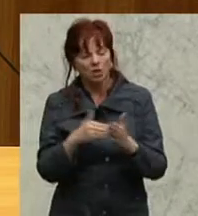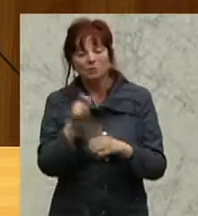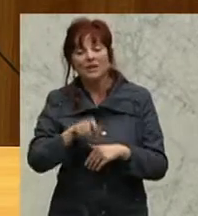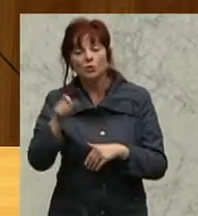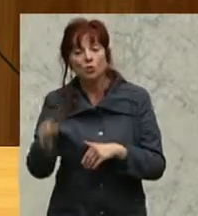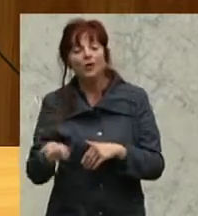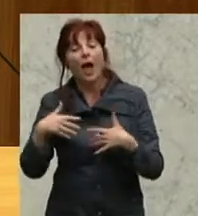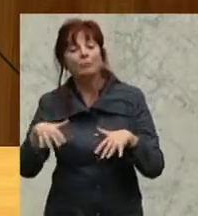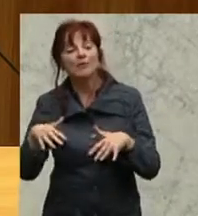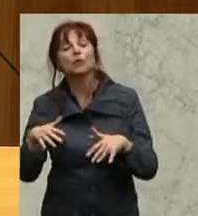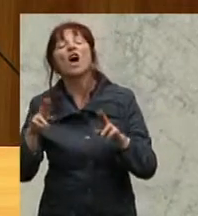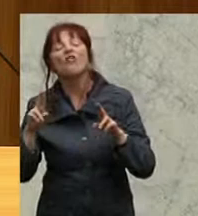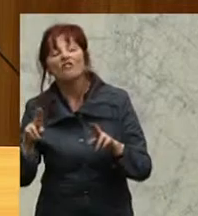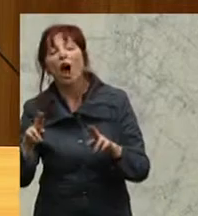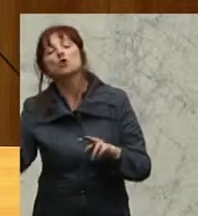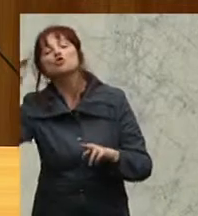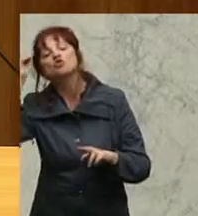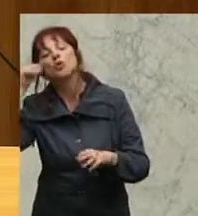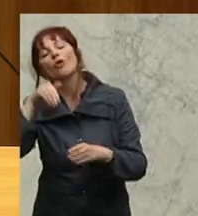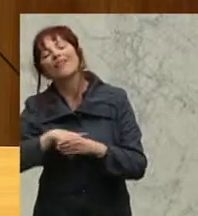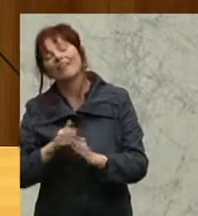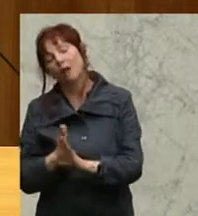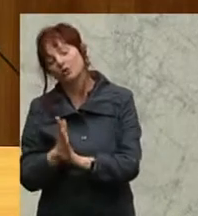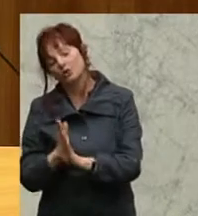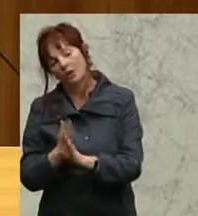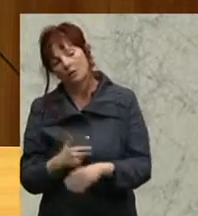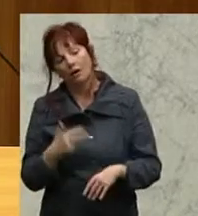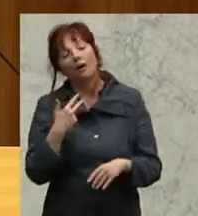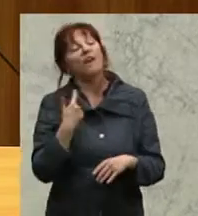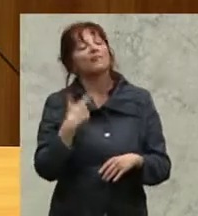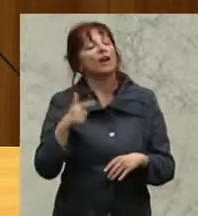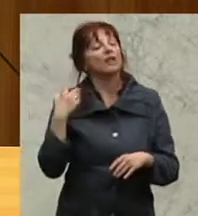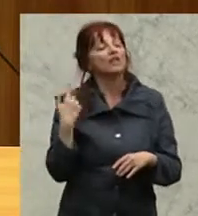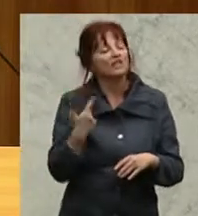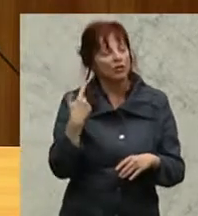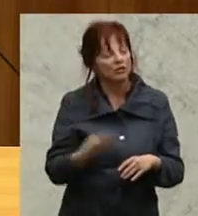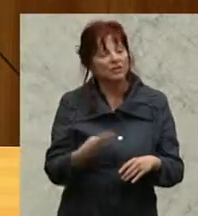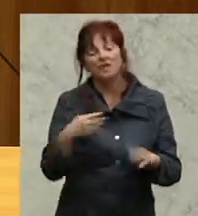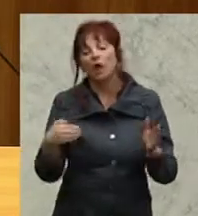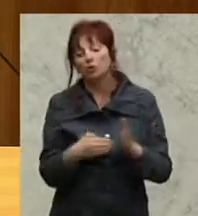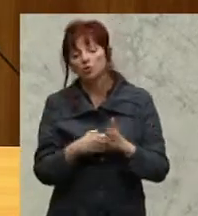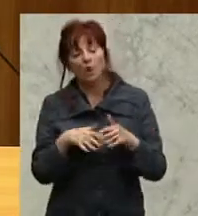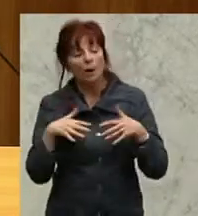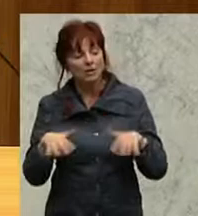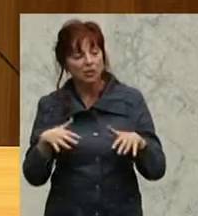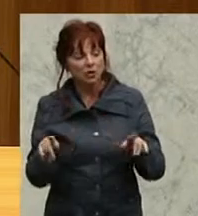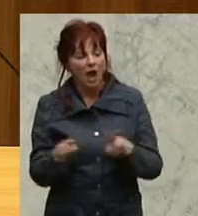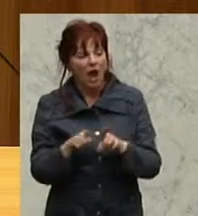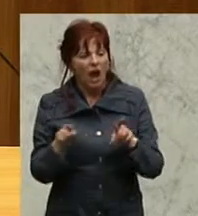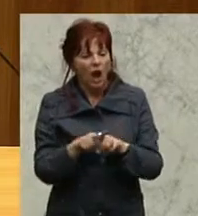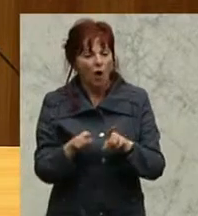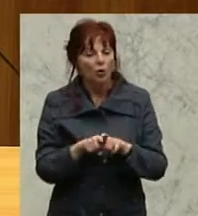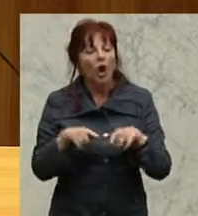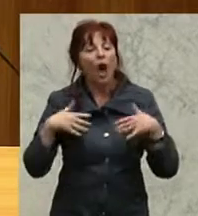242.242 Arbeitslose. Und das Interessante ist, dass auch eine steigende Arbeitslosigkeit bei den Akademikern ist.